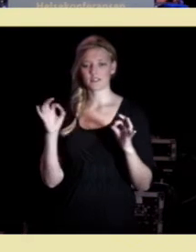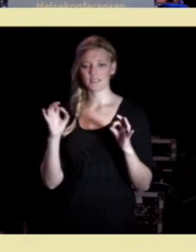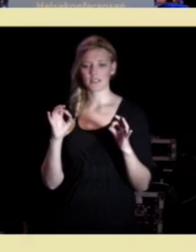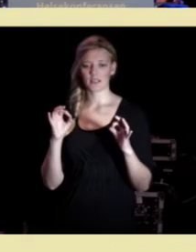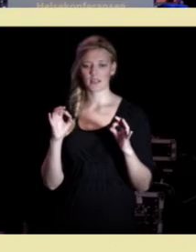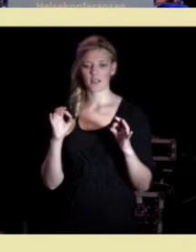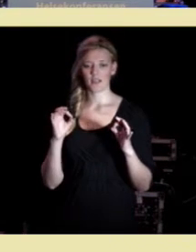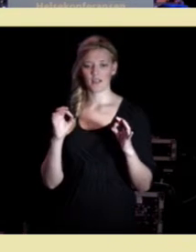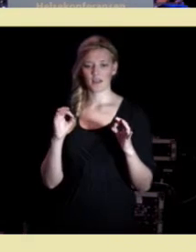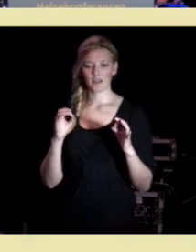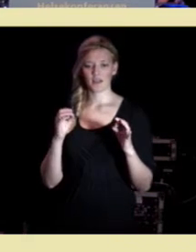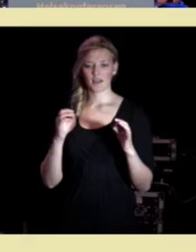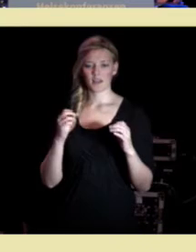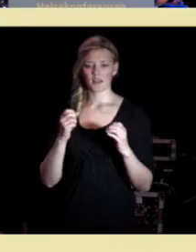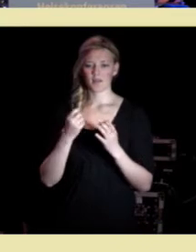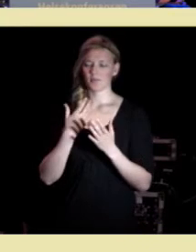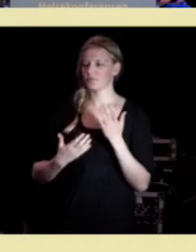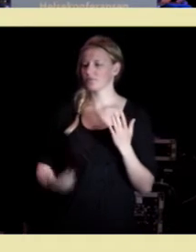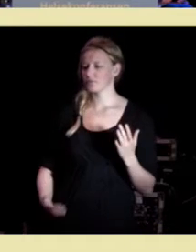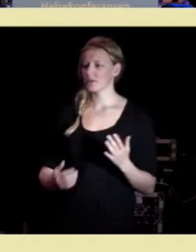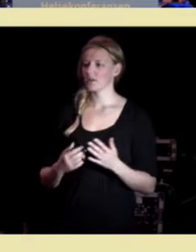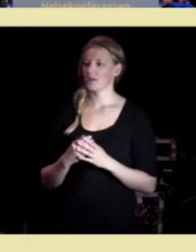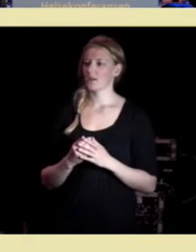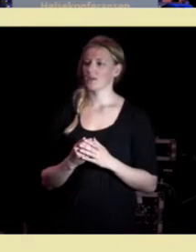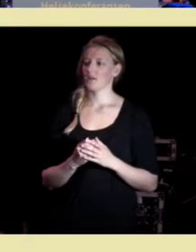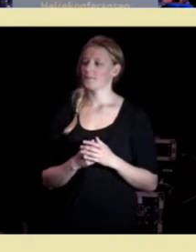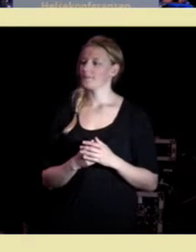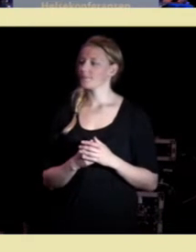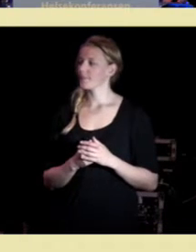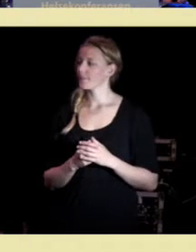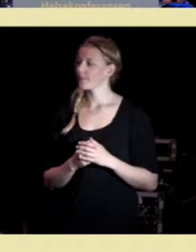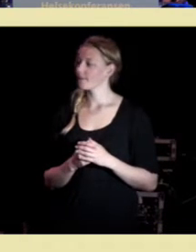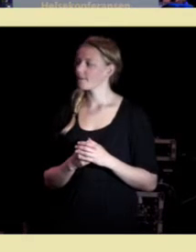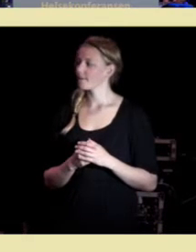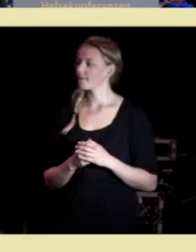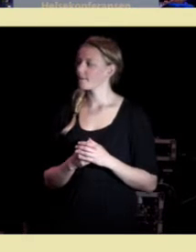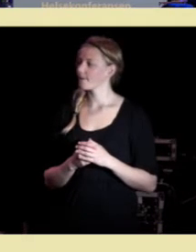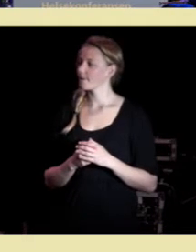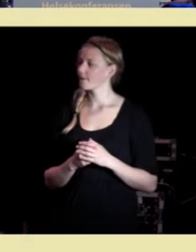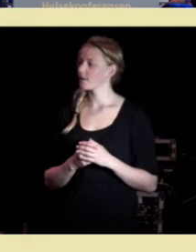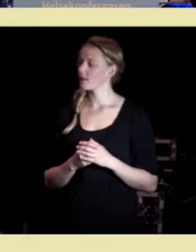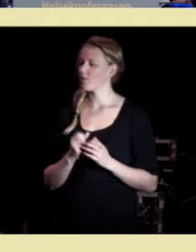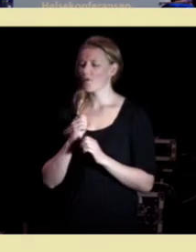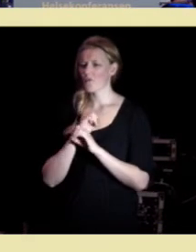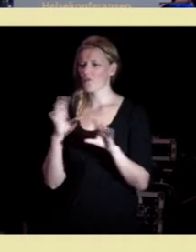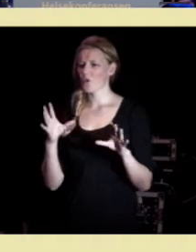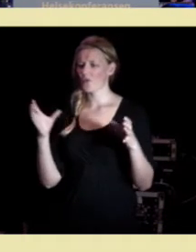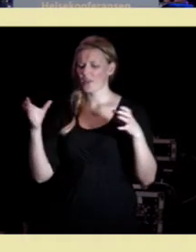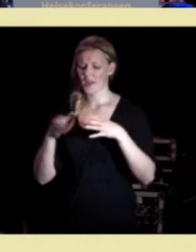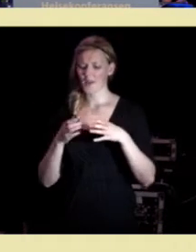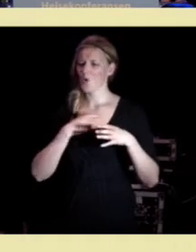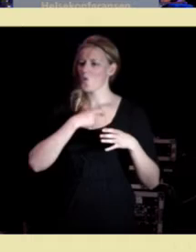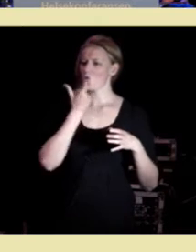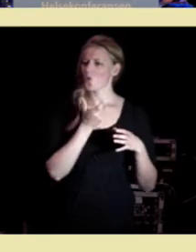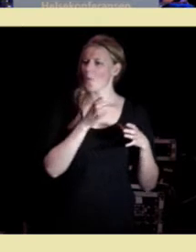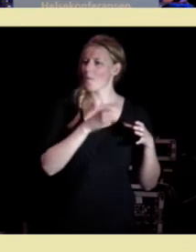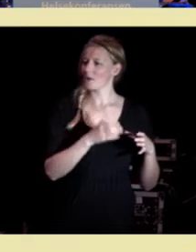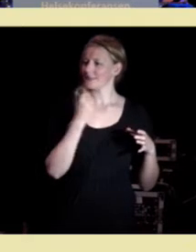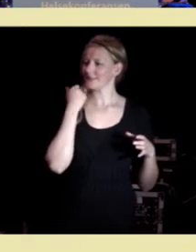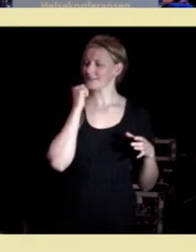var jo Bjørn Gullvågs siste innlegg, men kanskje enda mer denne flotte gjengen med ungdommer tidligere i dag,